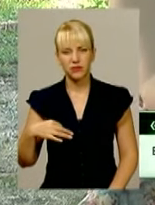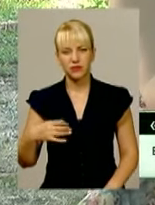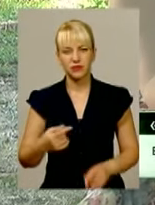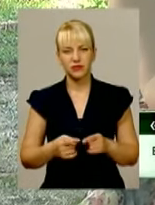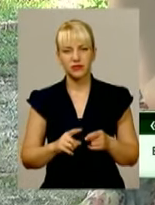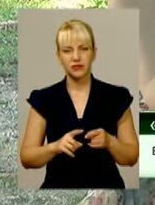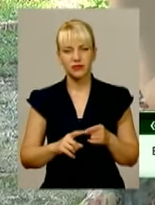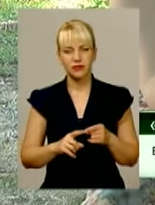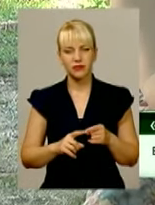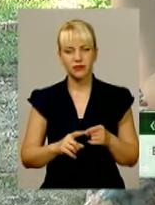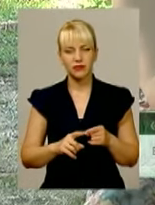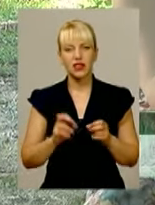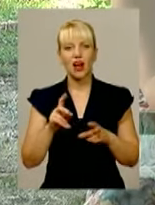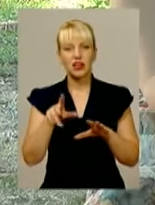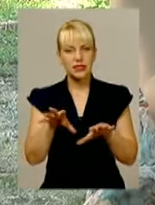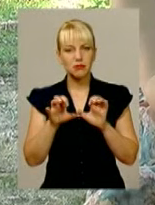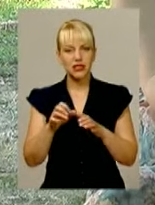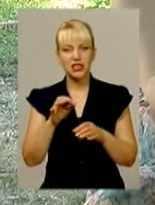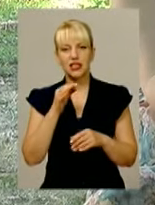вийдете в війну? Ну,